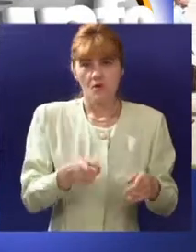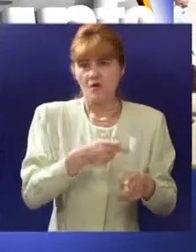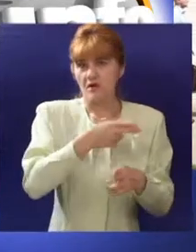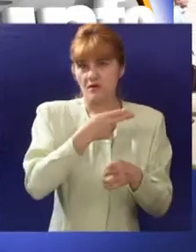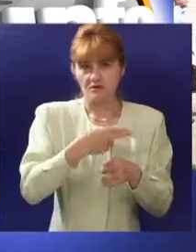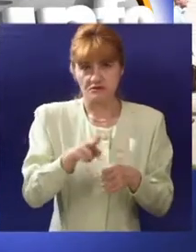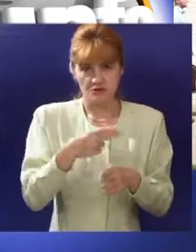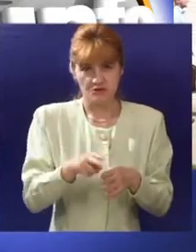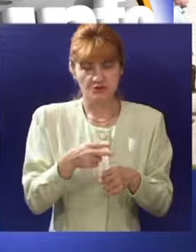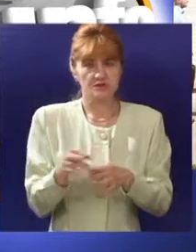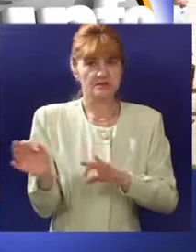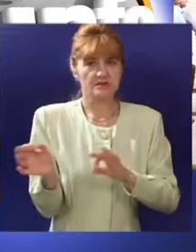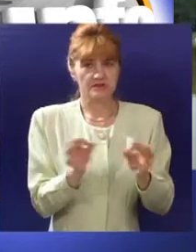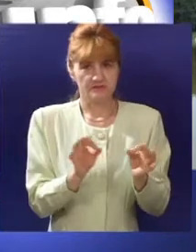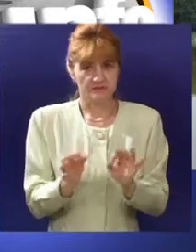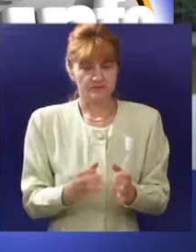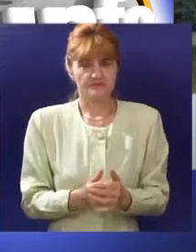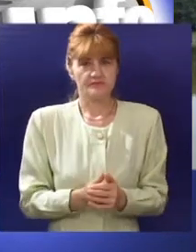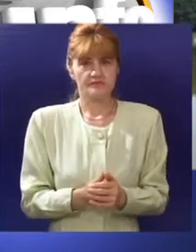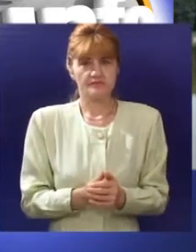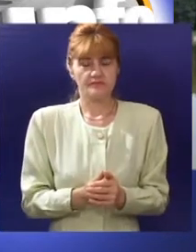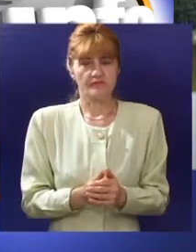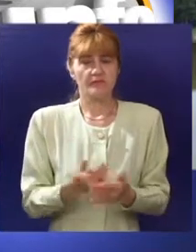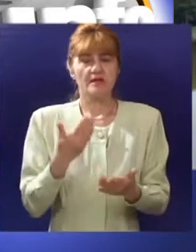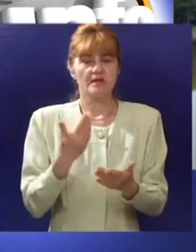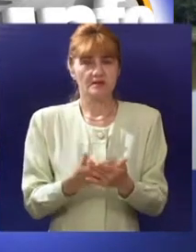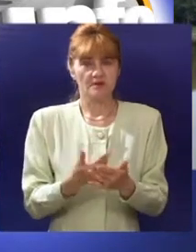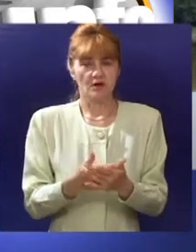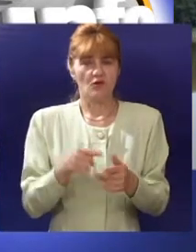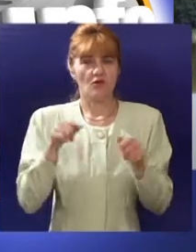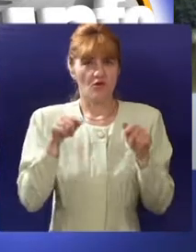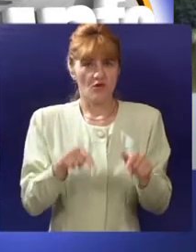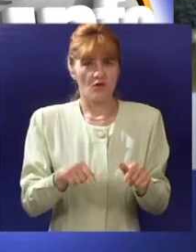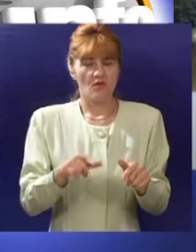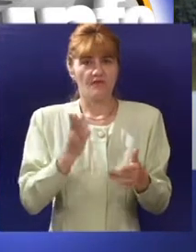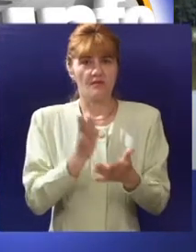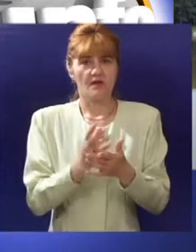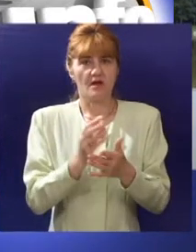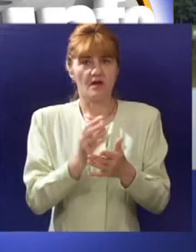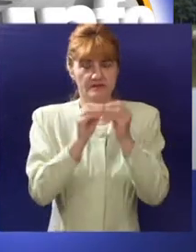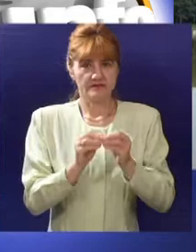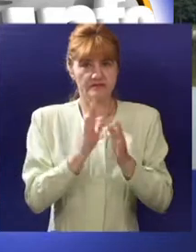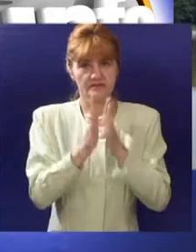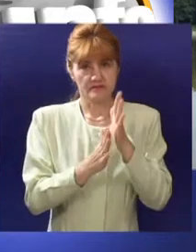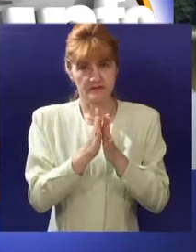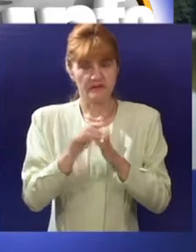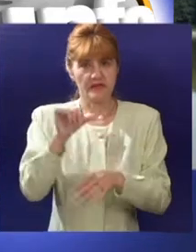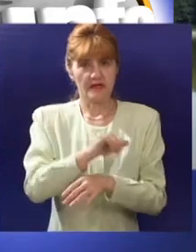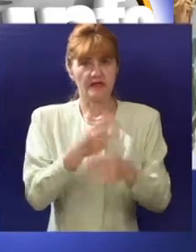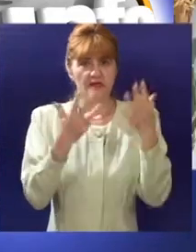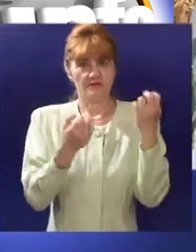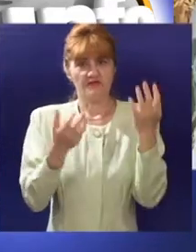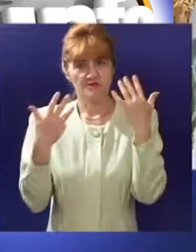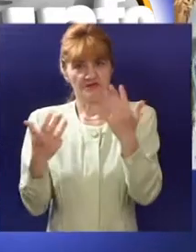trajno rešiti i na tome se radi. Postojeću odluku o zaštiti parka prirode Palić usvojila je Skupština opština Subotice